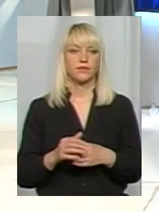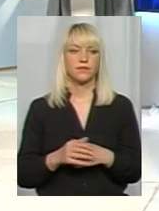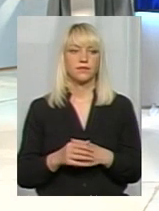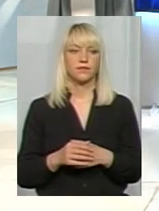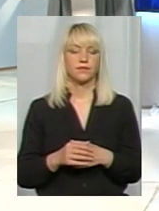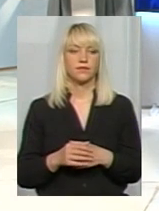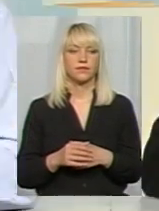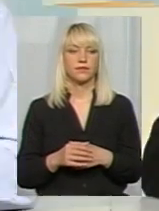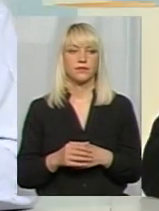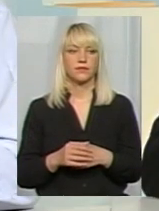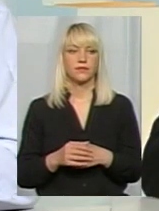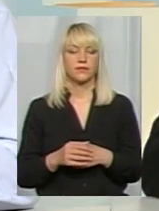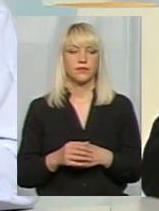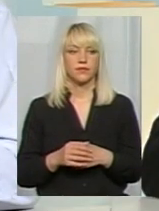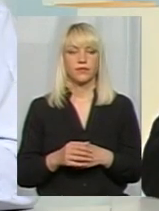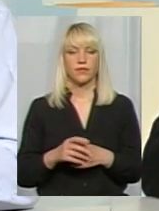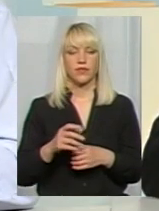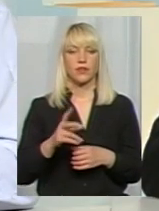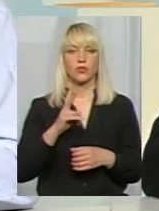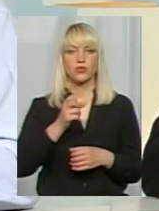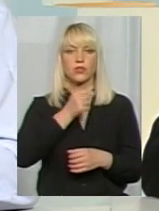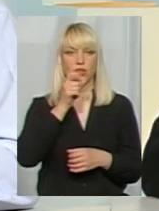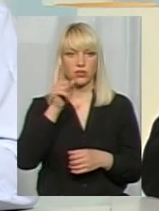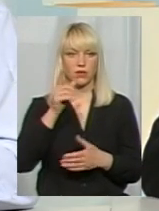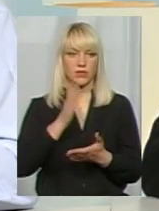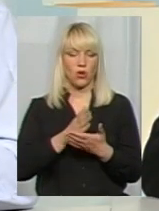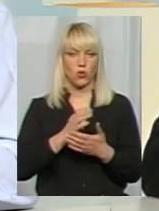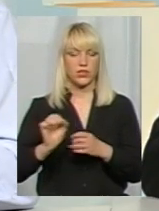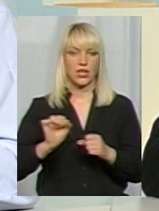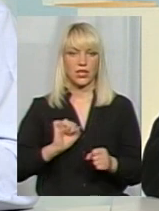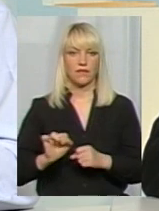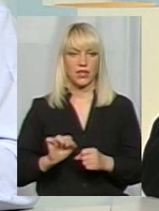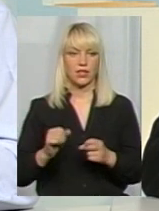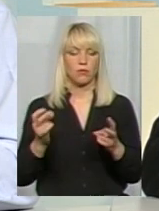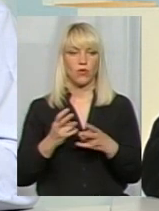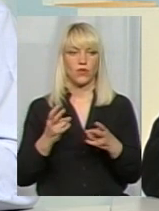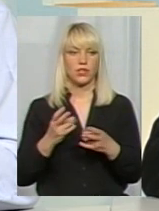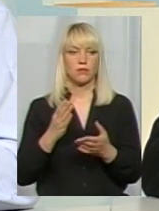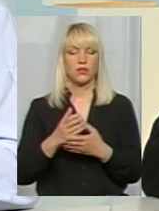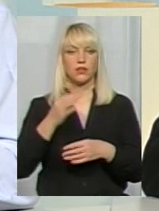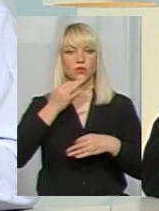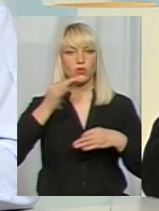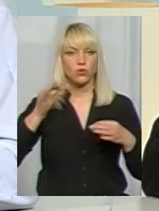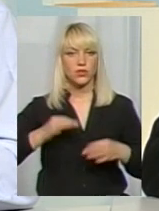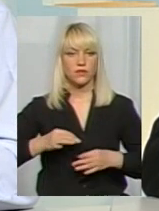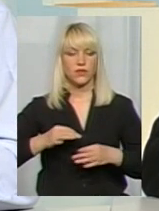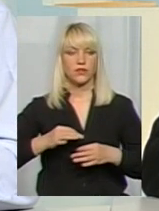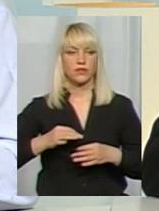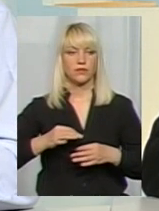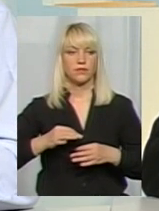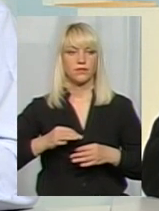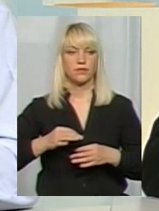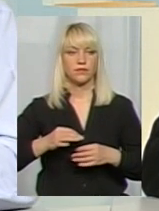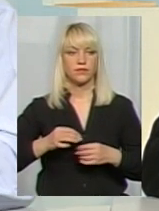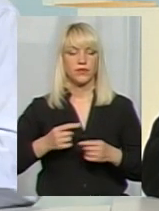Вважаті чи старші, які там знаходяться, керівники, мають мати досвід, це перше. Друге,